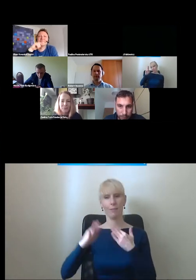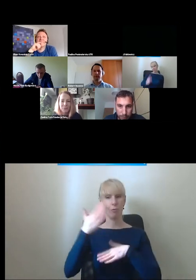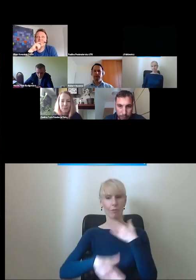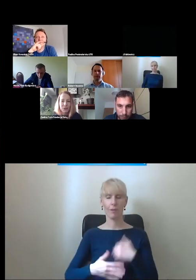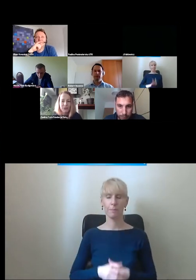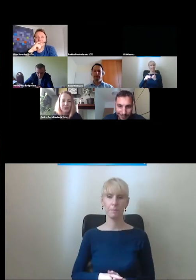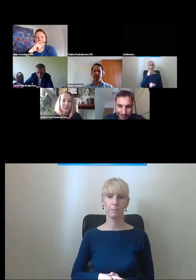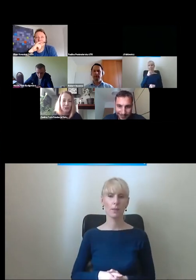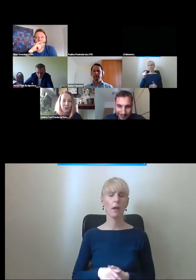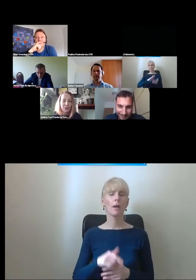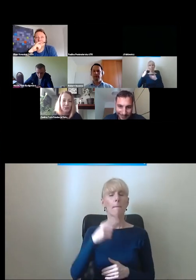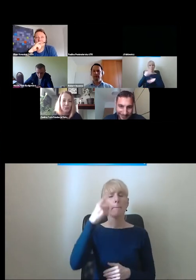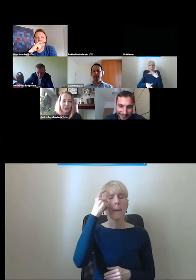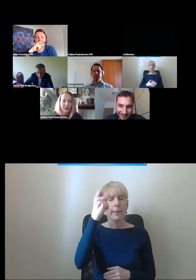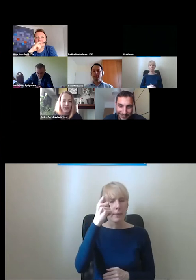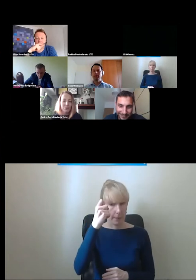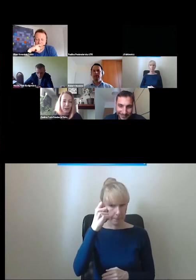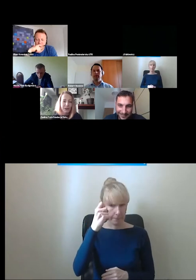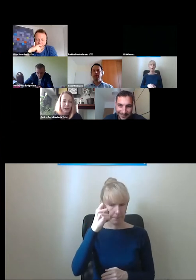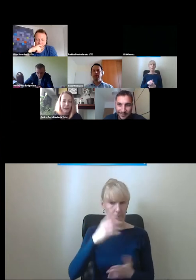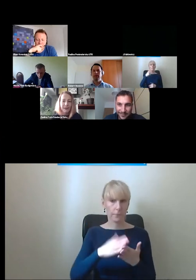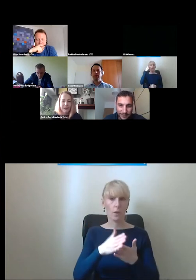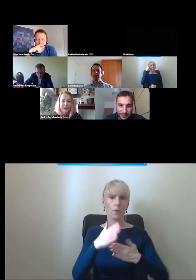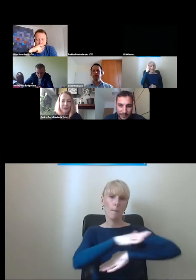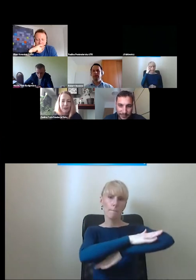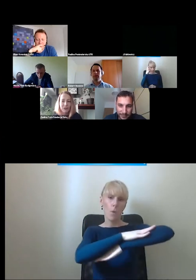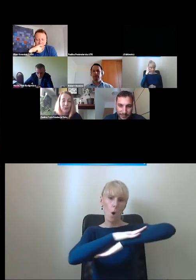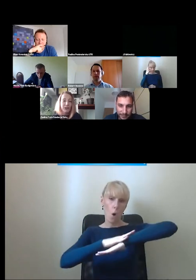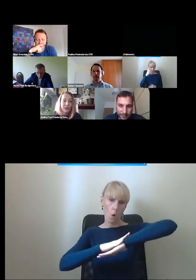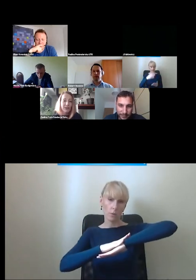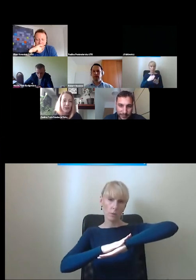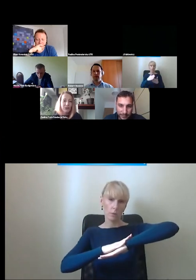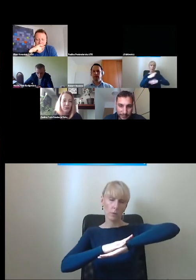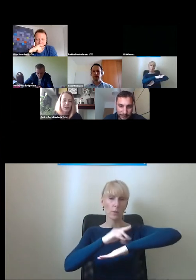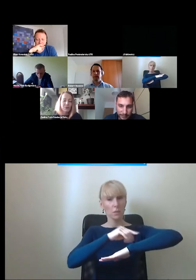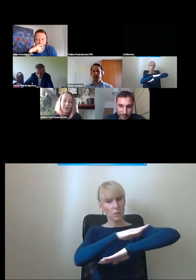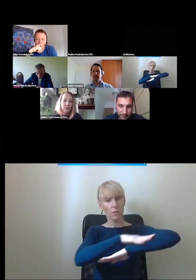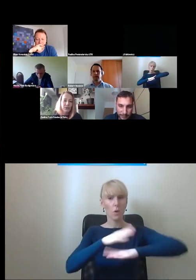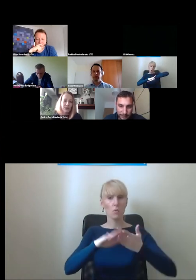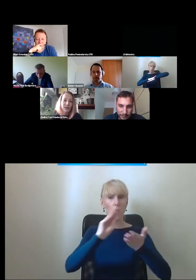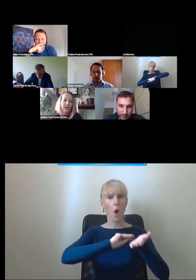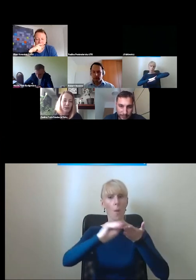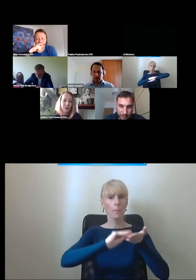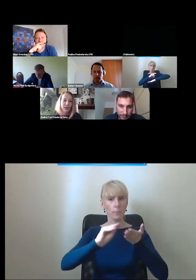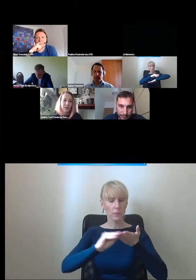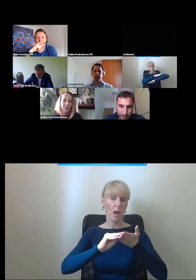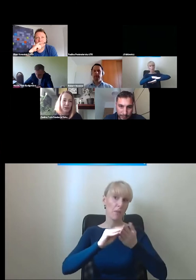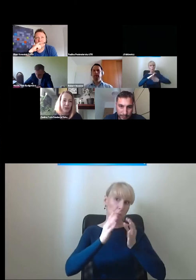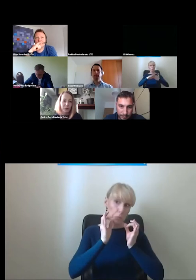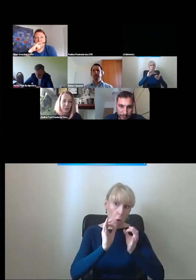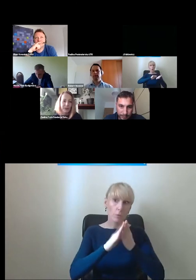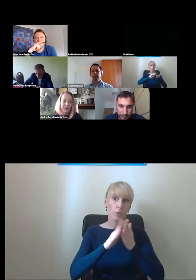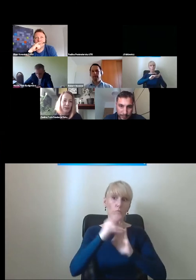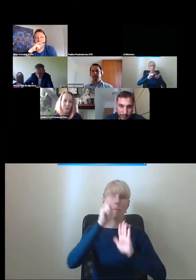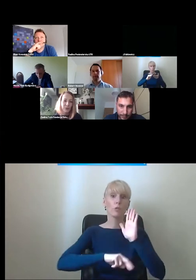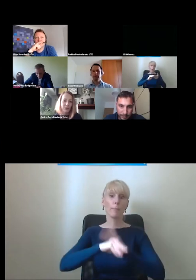ale przede wszystkim dobrze jest pamiętać, że pochylnie to jest właśnie jedna z tych rzeczy, które są całkiem nieźle opisane w polskich